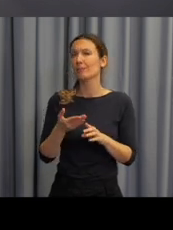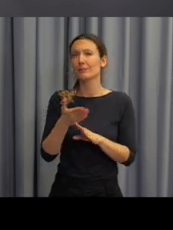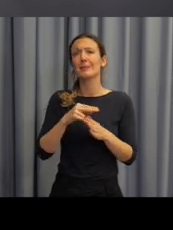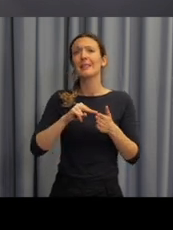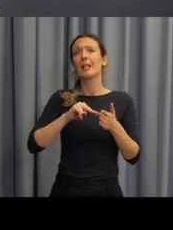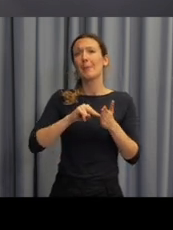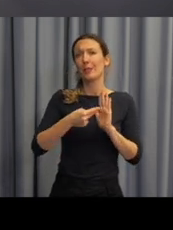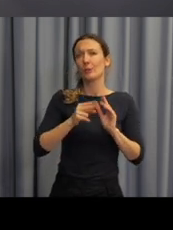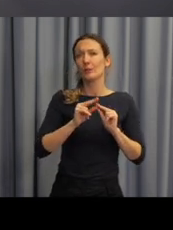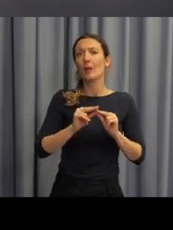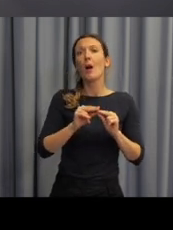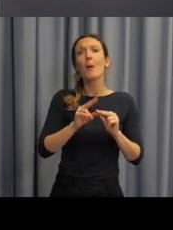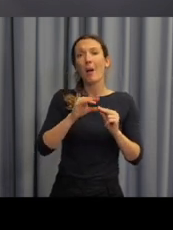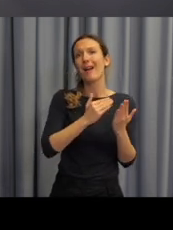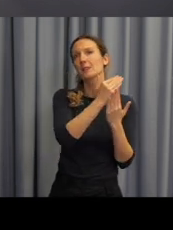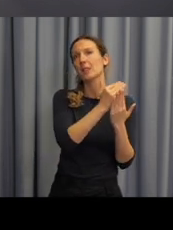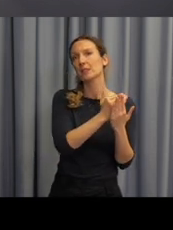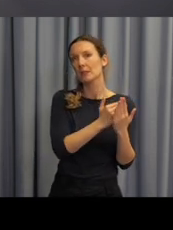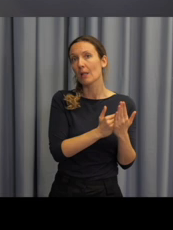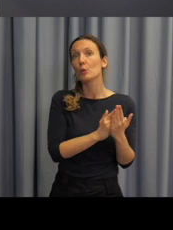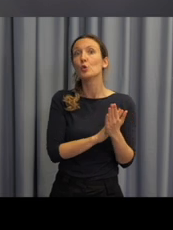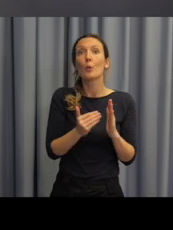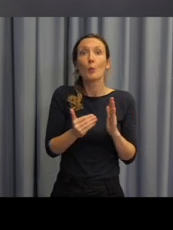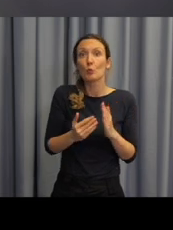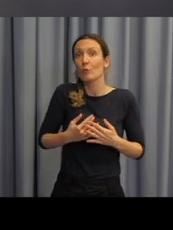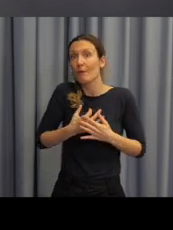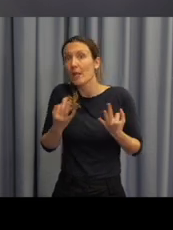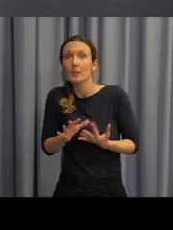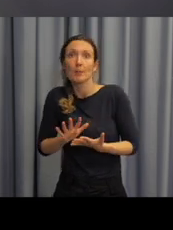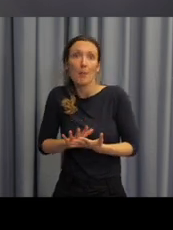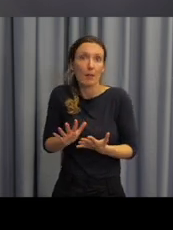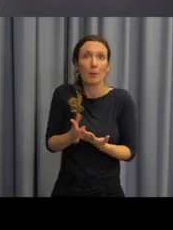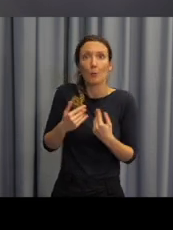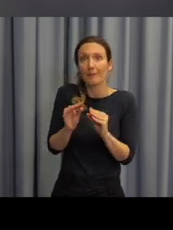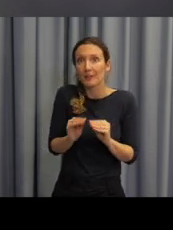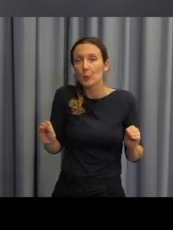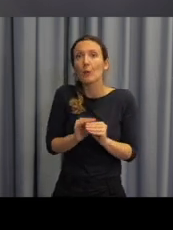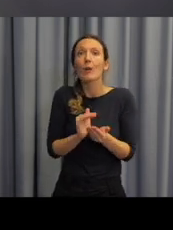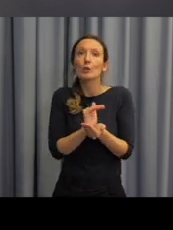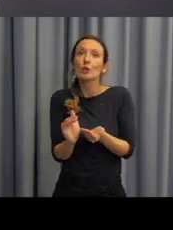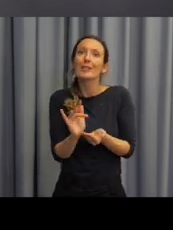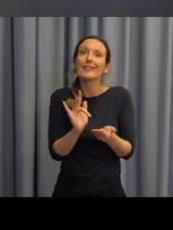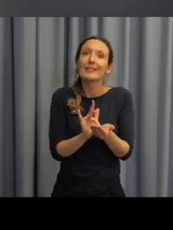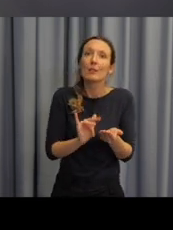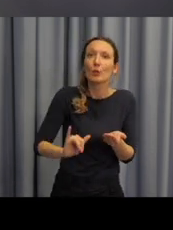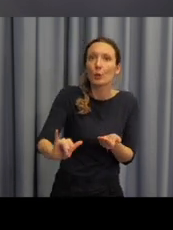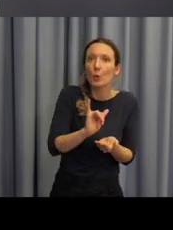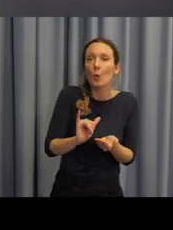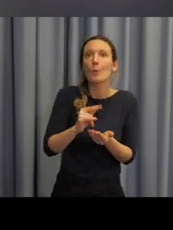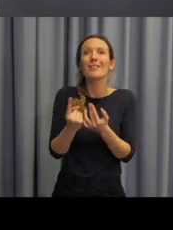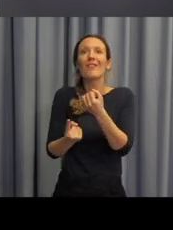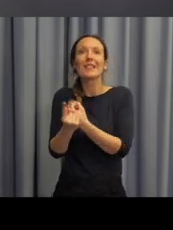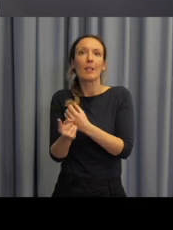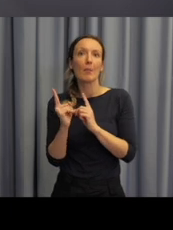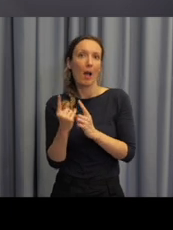napsáno, jaké pracovní pomůcky budou potřeba, jaká je charakteristika toho pracovního listu, pro koho je určen a co je jeho cílem.